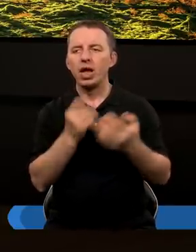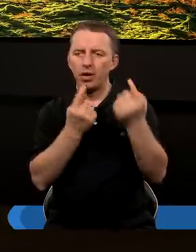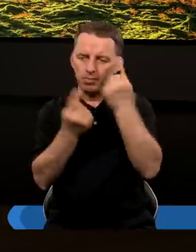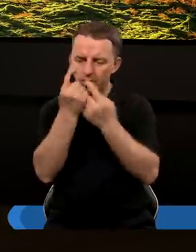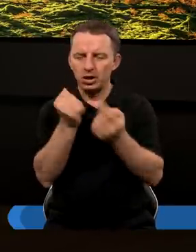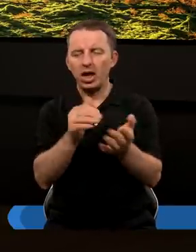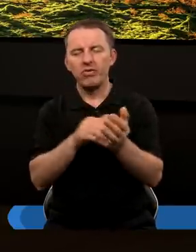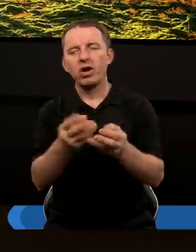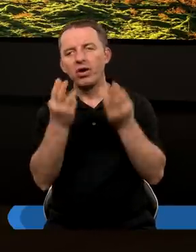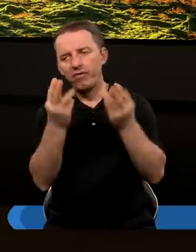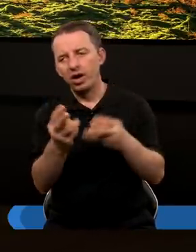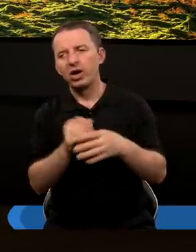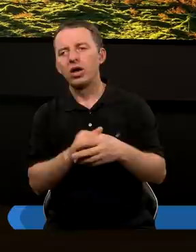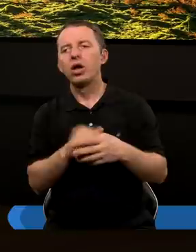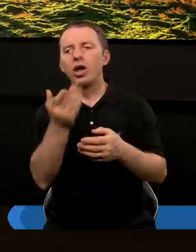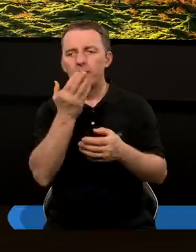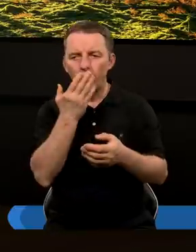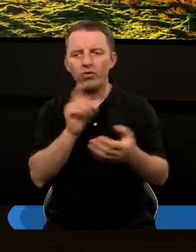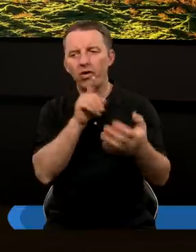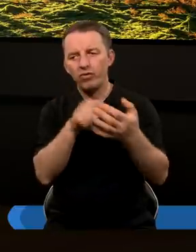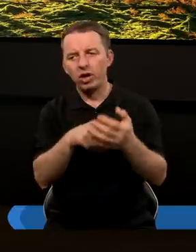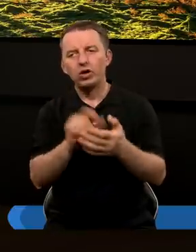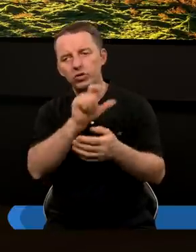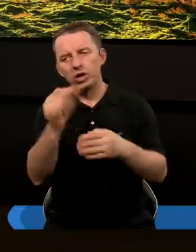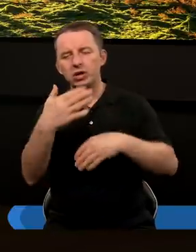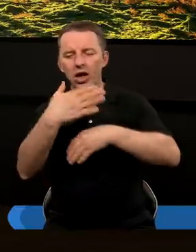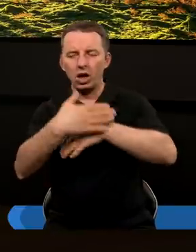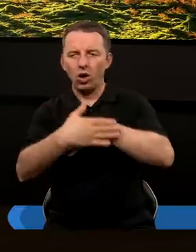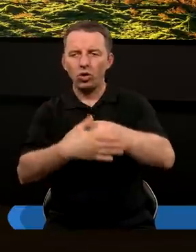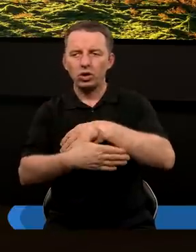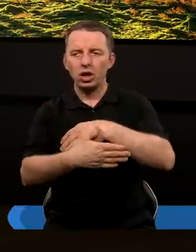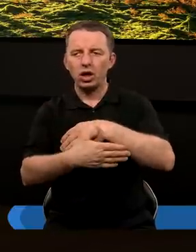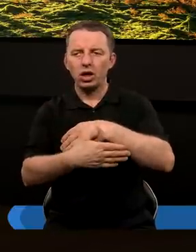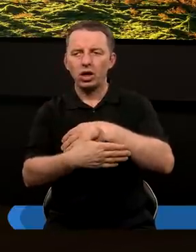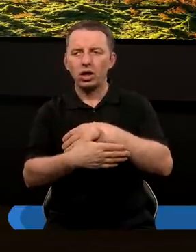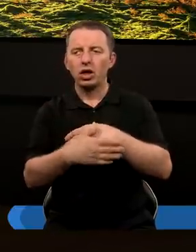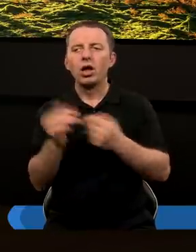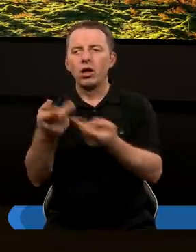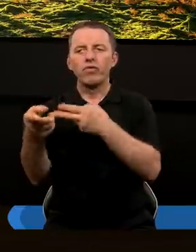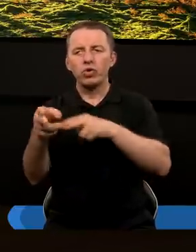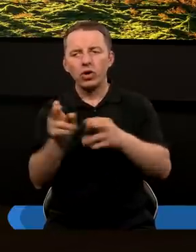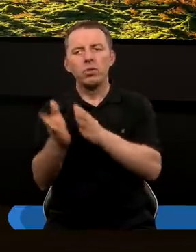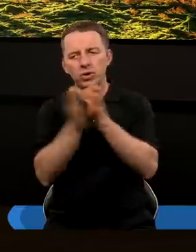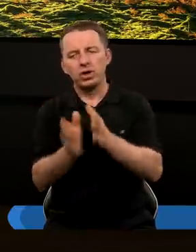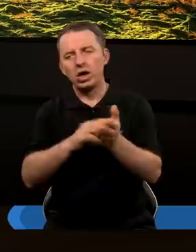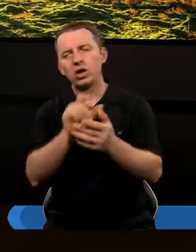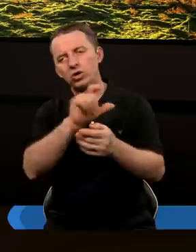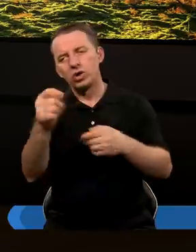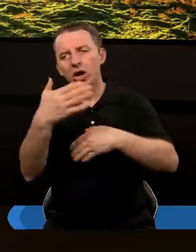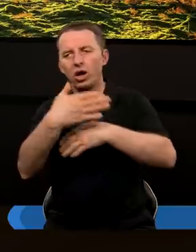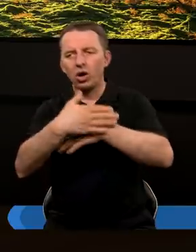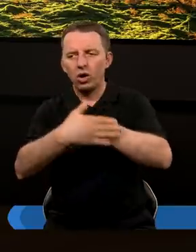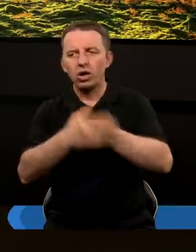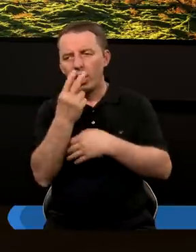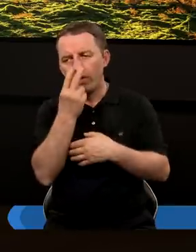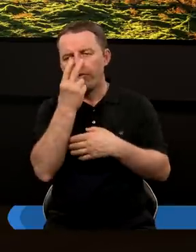Myślę, że on jest niezwykle ważny. To jest ta część porocza, która mówi właśnie o czasach końca, ale do tematu wrócimy, przygotowanie na czas końca.